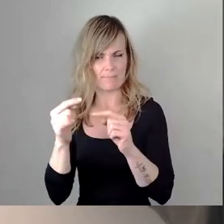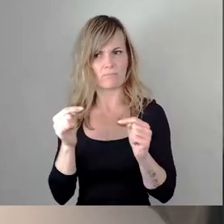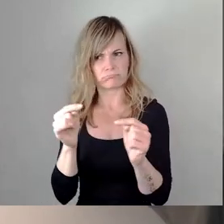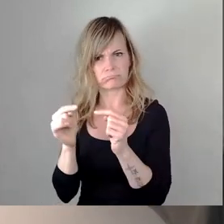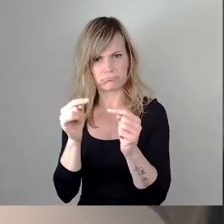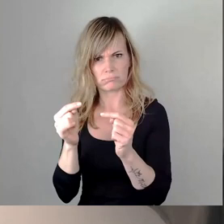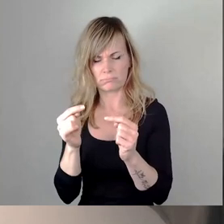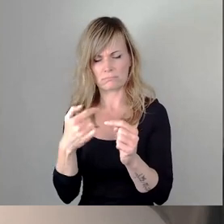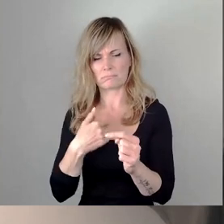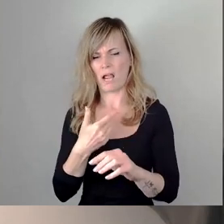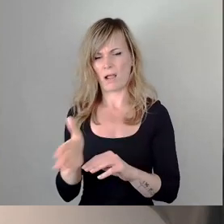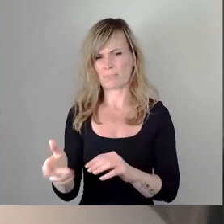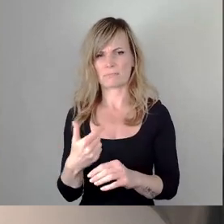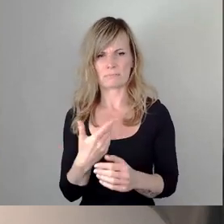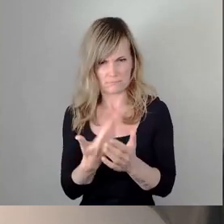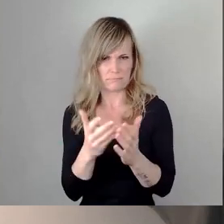abgelehnt aus genau den Gründen